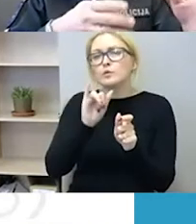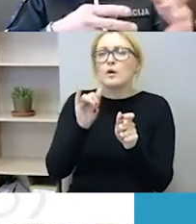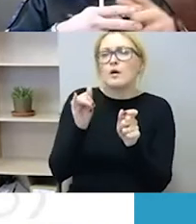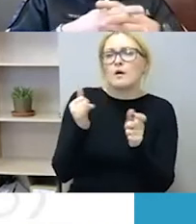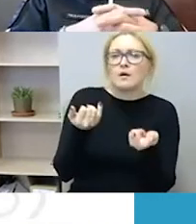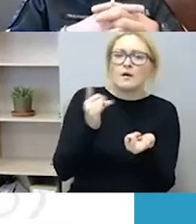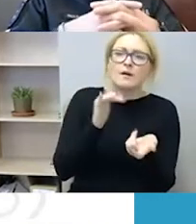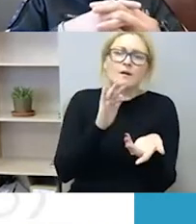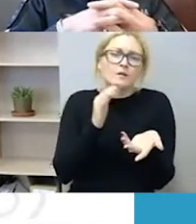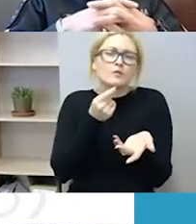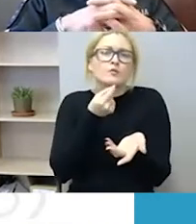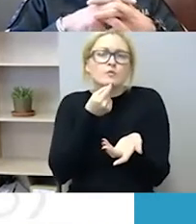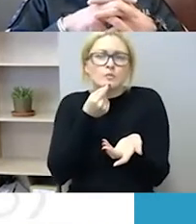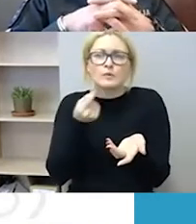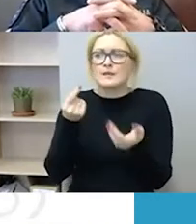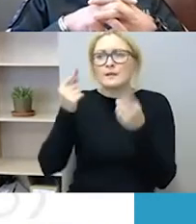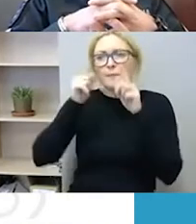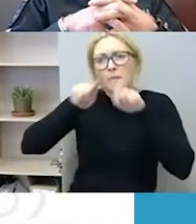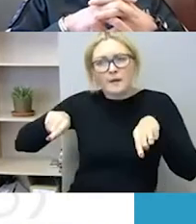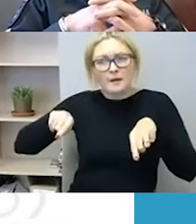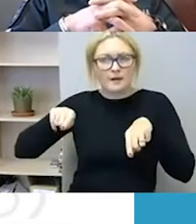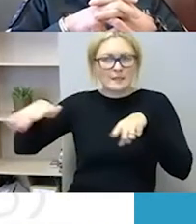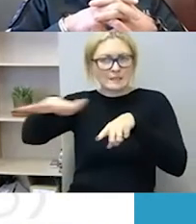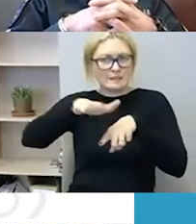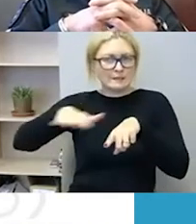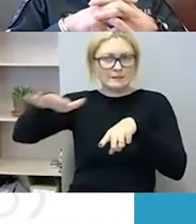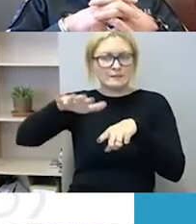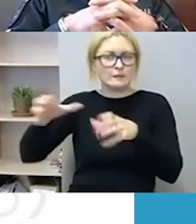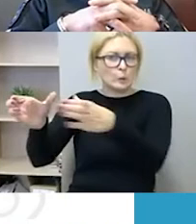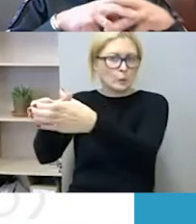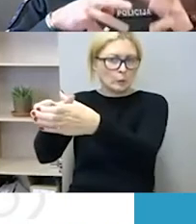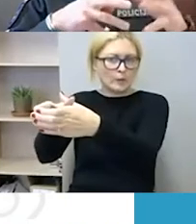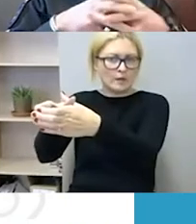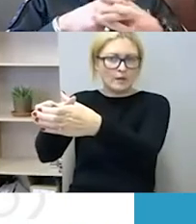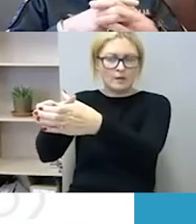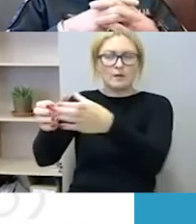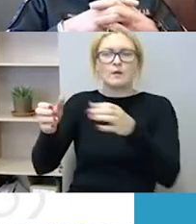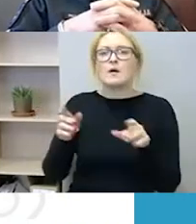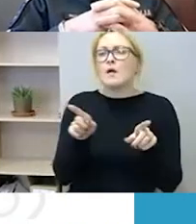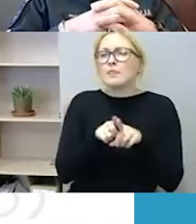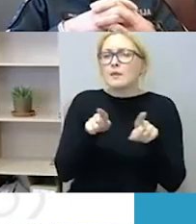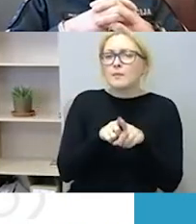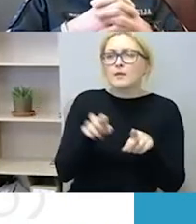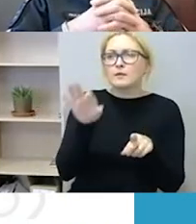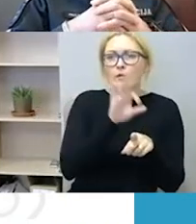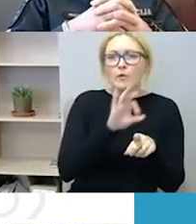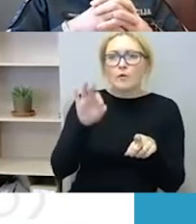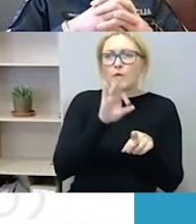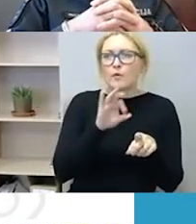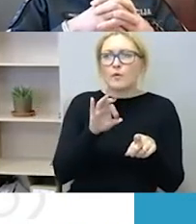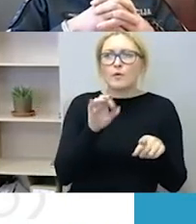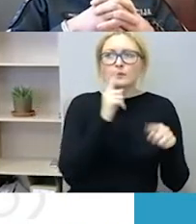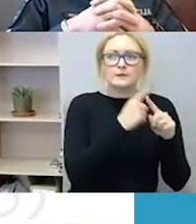kitokie negu didžioji visuomenės dauguma, ir čia kalbant apie tas pačias seksualinės mažumas, tai turbūt visi